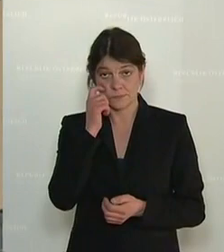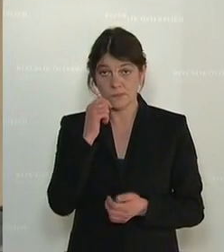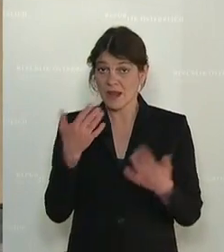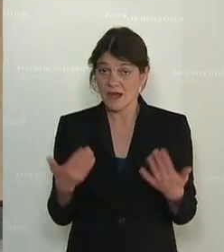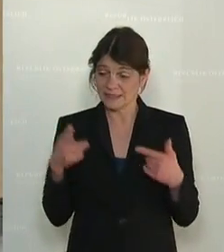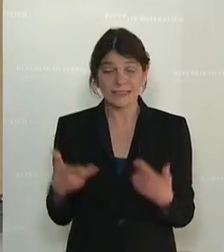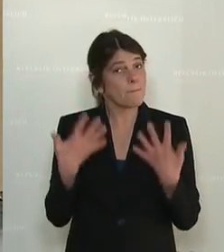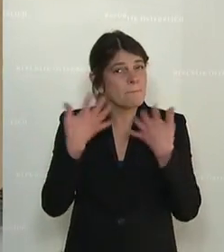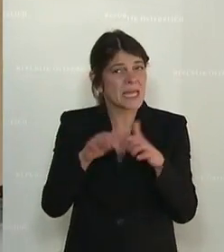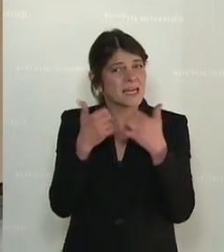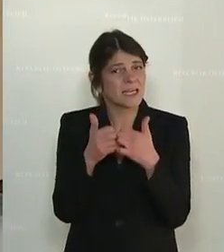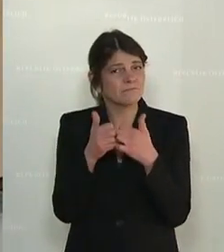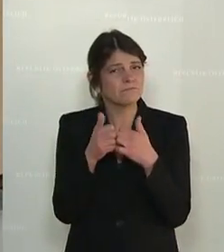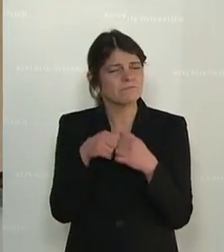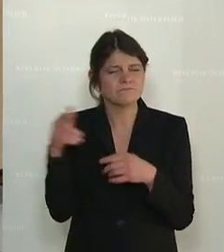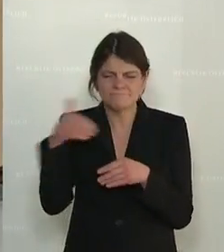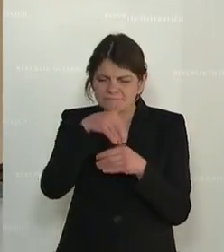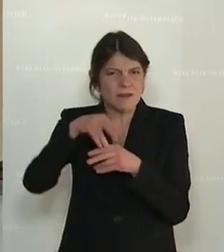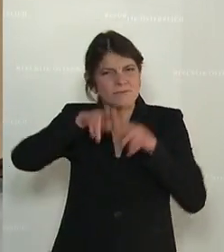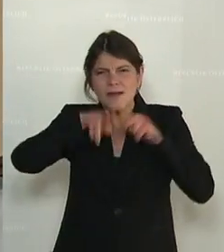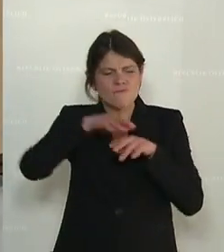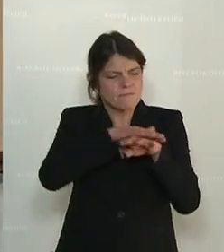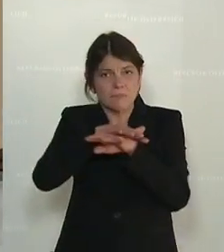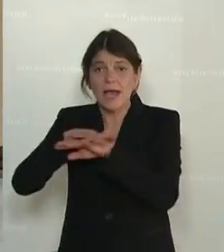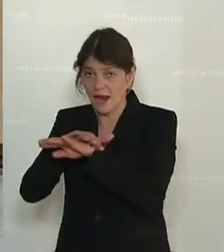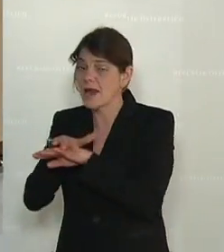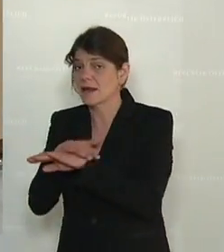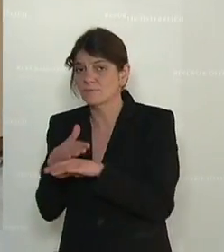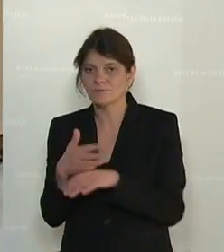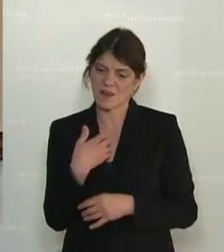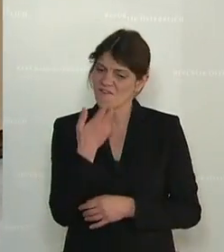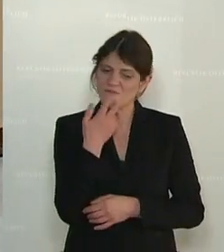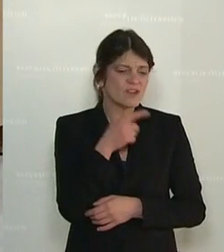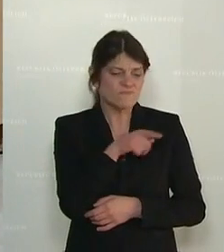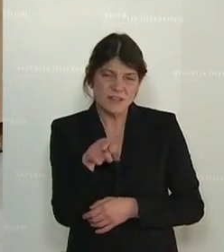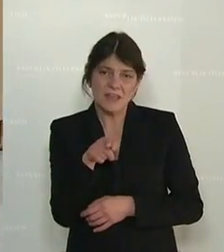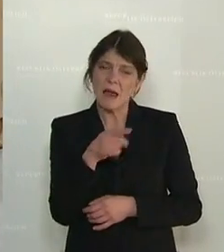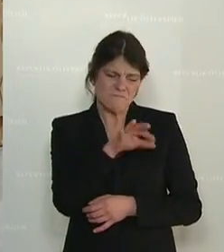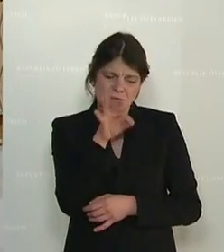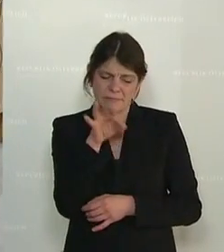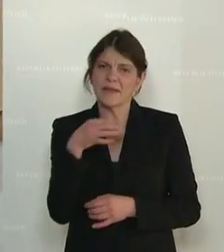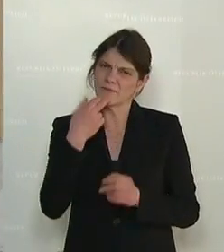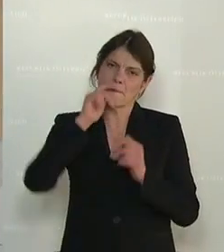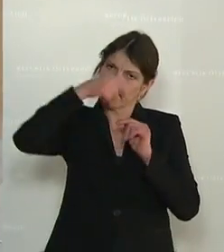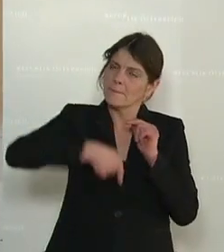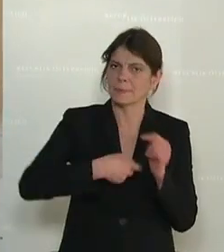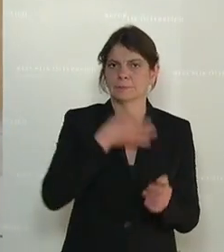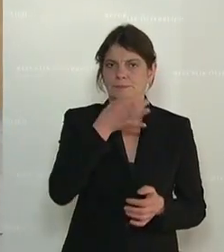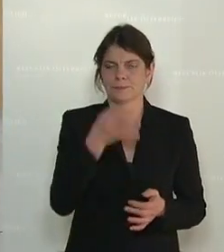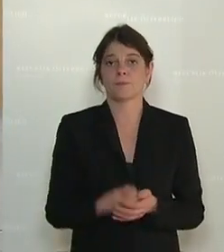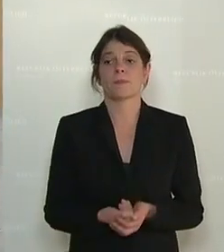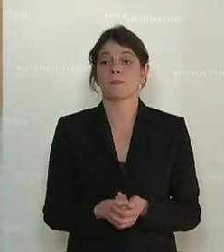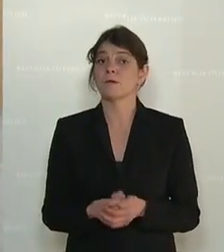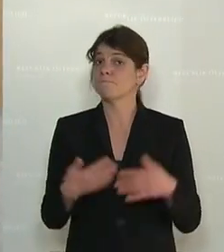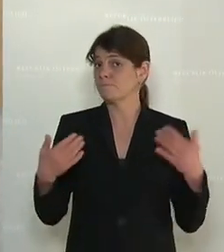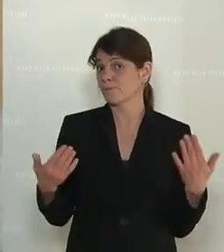Dieser Bericht umfasst viele Bereiche und erlauben Sie mir, nur auf einige näher einzugehen. Aus den